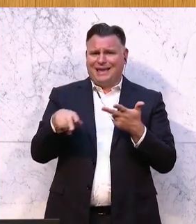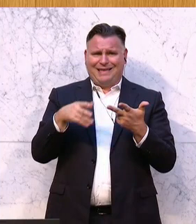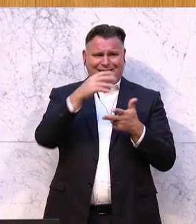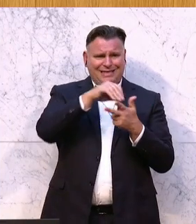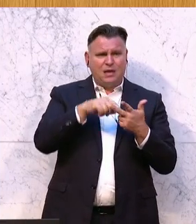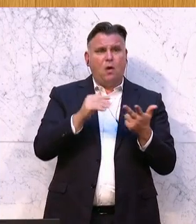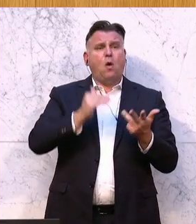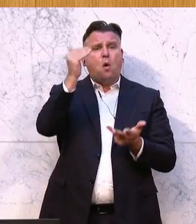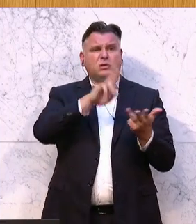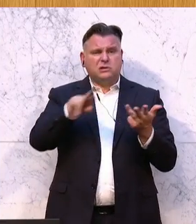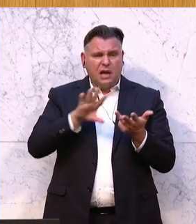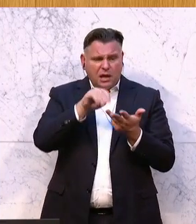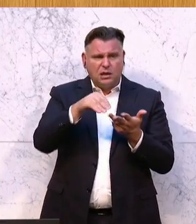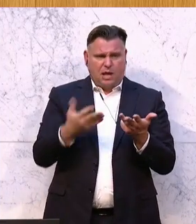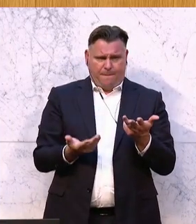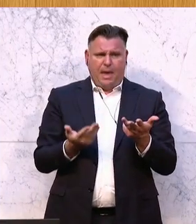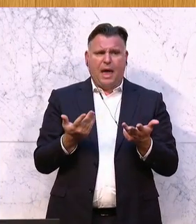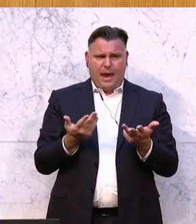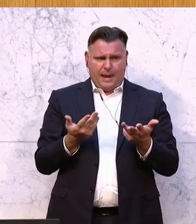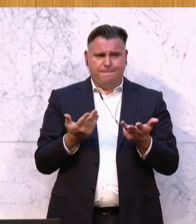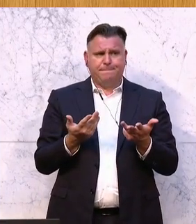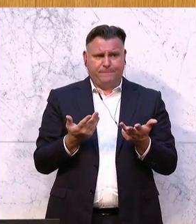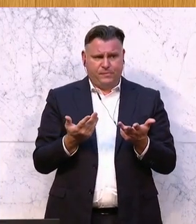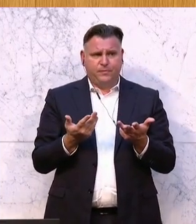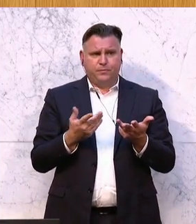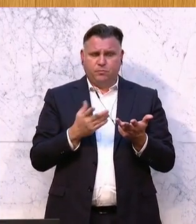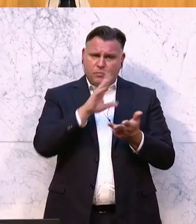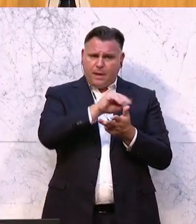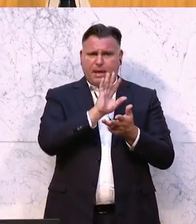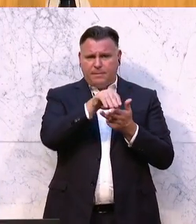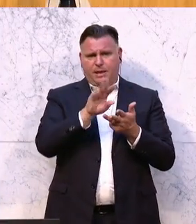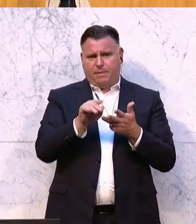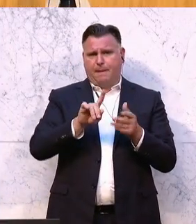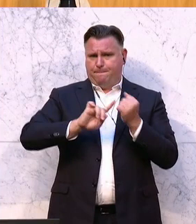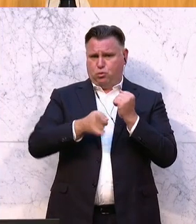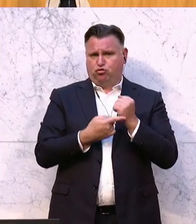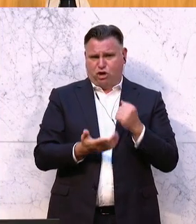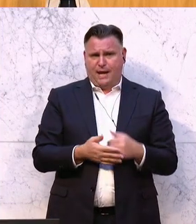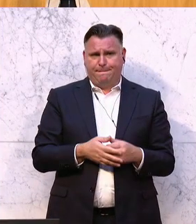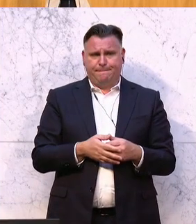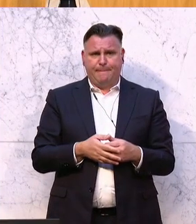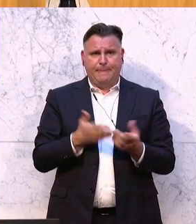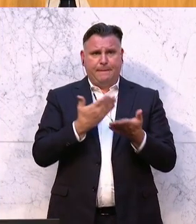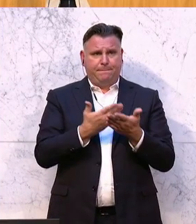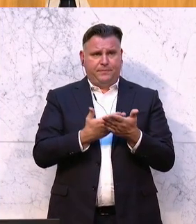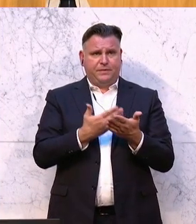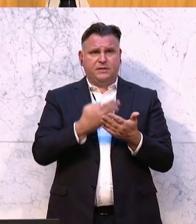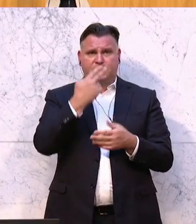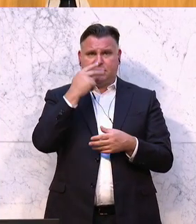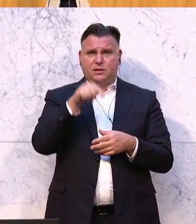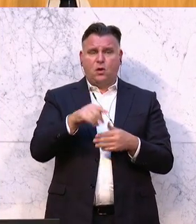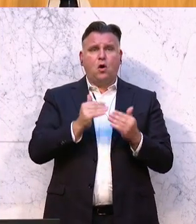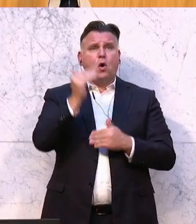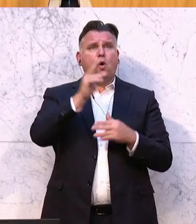vor allem auch die Höchstgerichte in diesem Teilbudget enthalten. Und ich finde es besonders wichtig, dass diese beiden